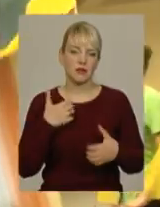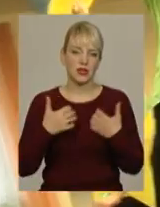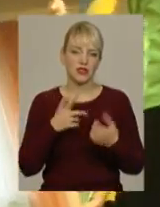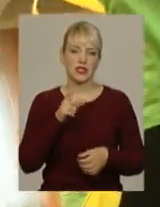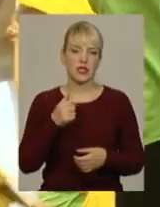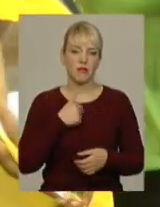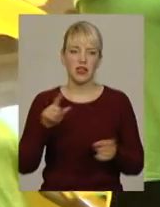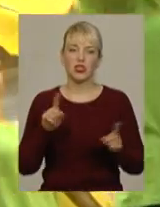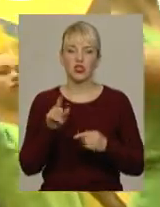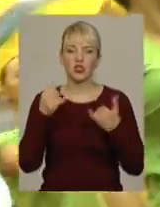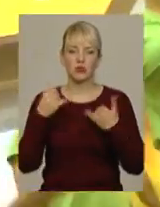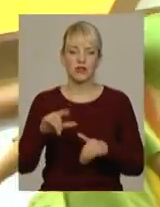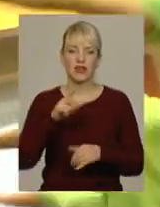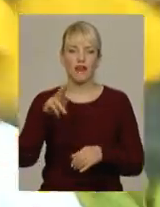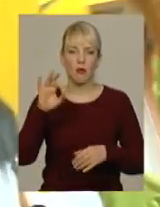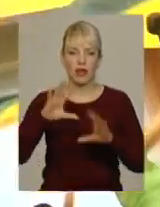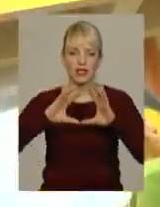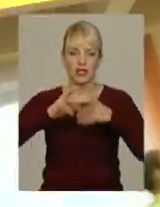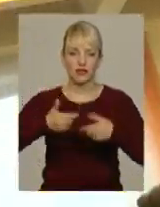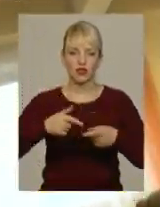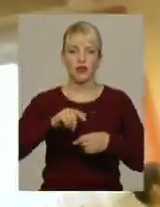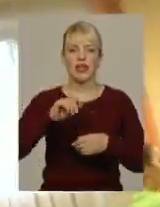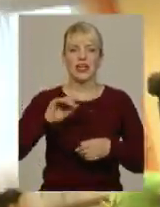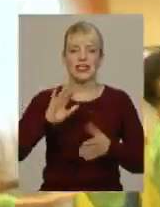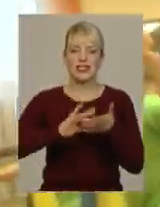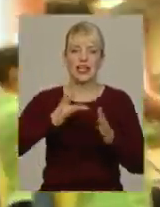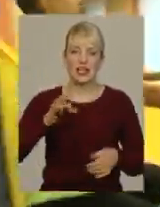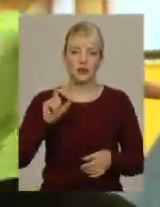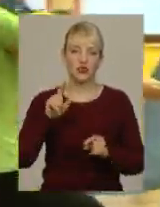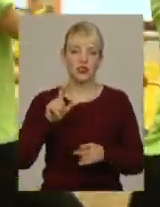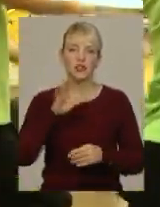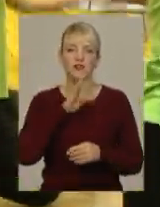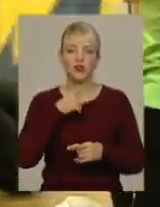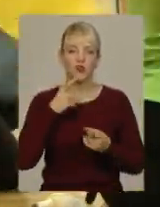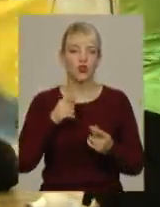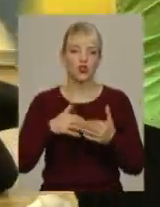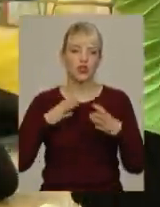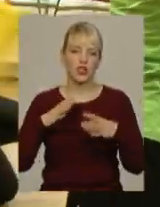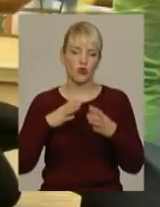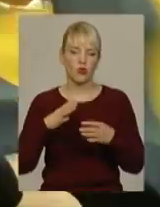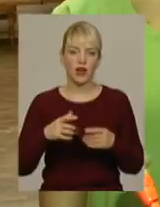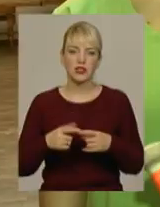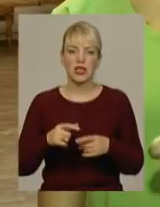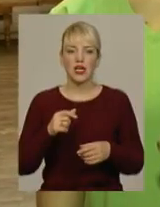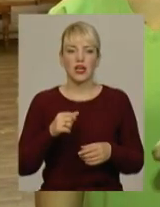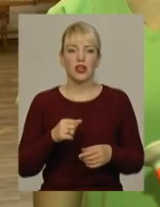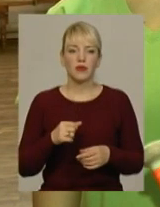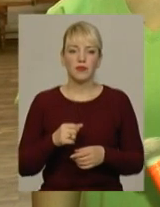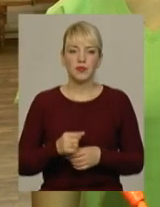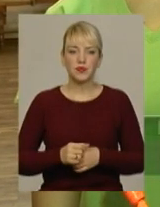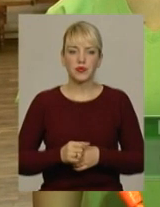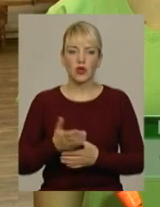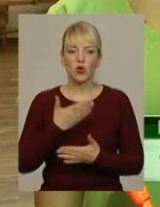мене. Щоби здобувати європейські, світові, срідло та золото, дівчата кажуть, тренуються перед змаганнями до сьомого поту. Коли ми